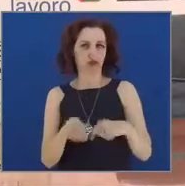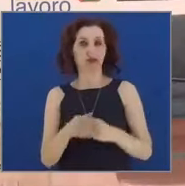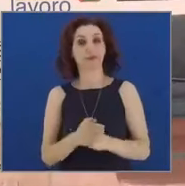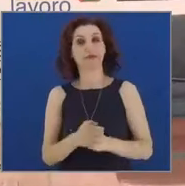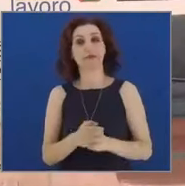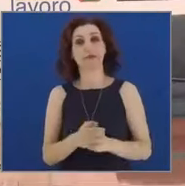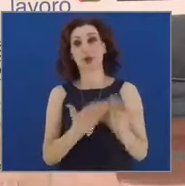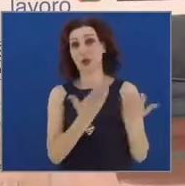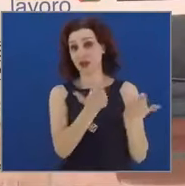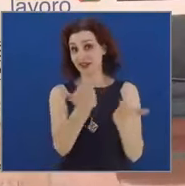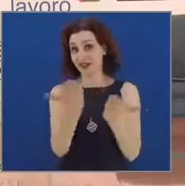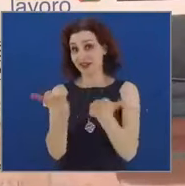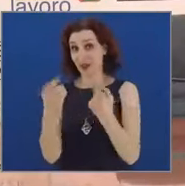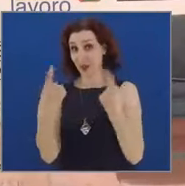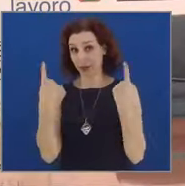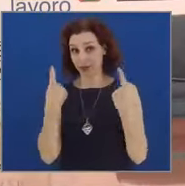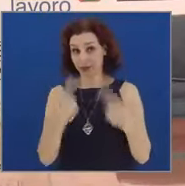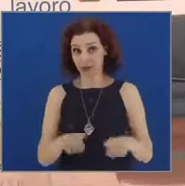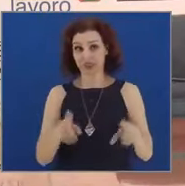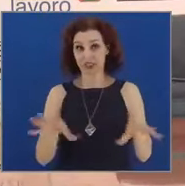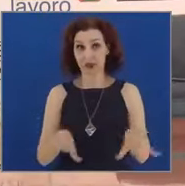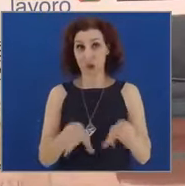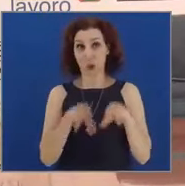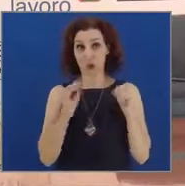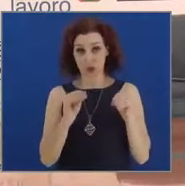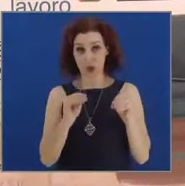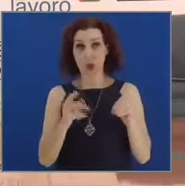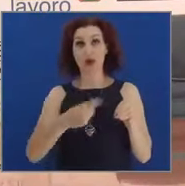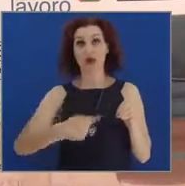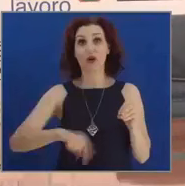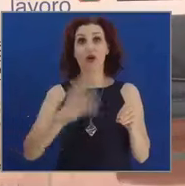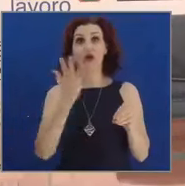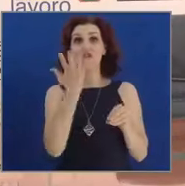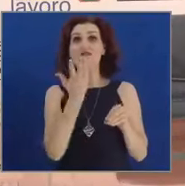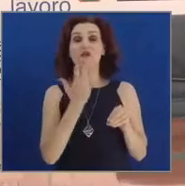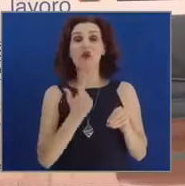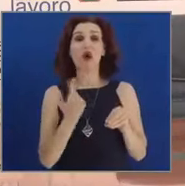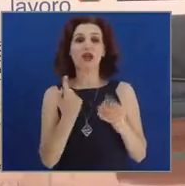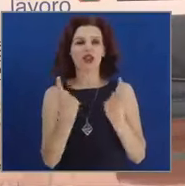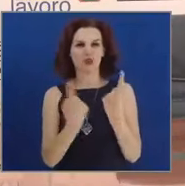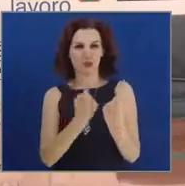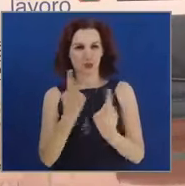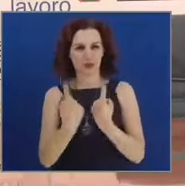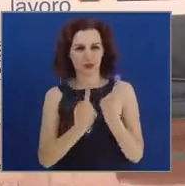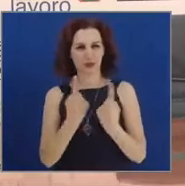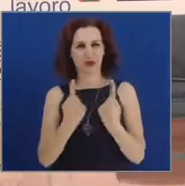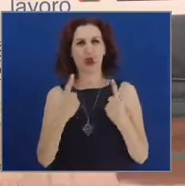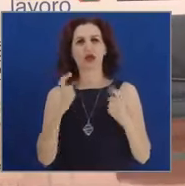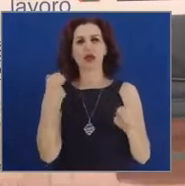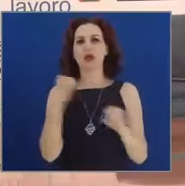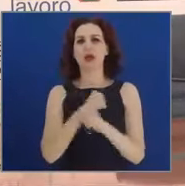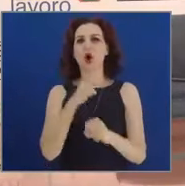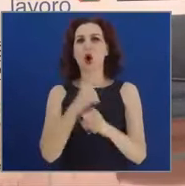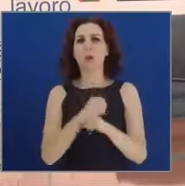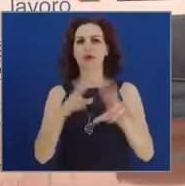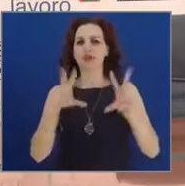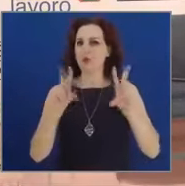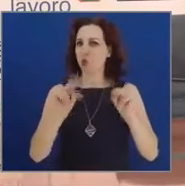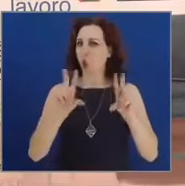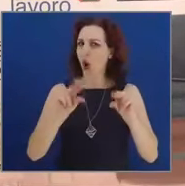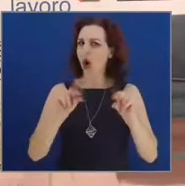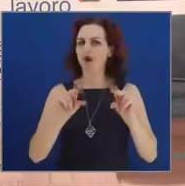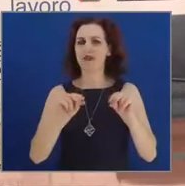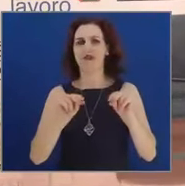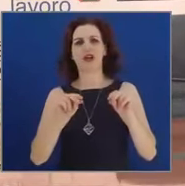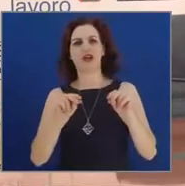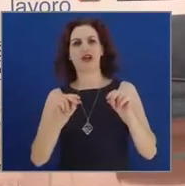saluto e questa introduzione, per entrare nel merito delle questioni, delle nuove opere del loro senso all'interno